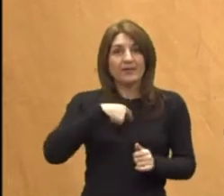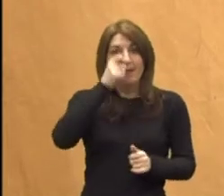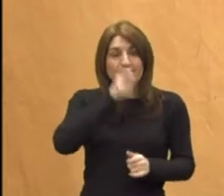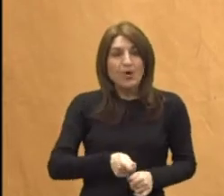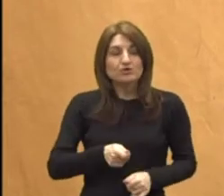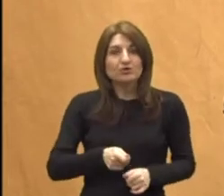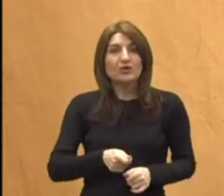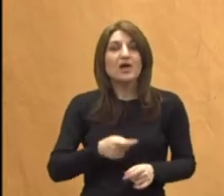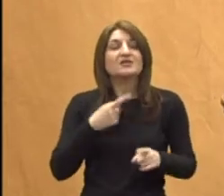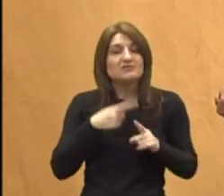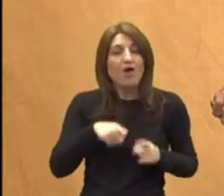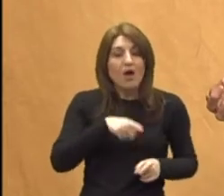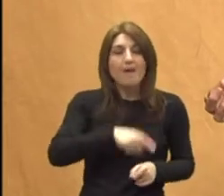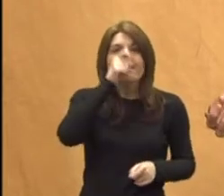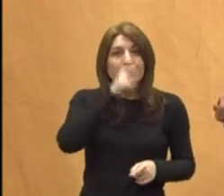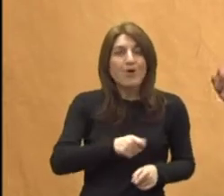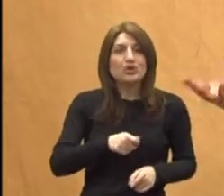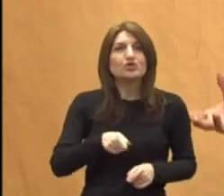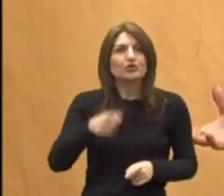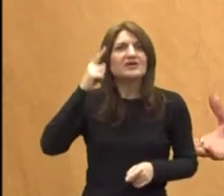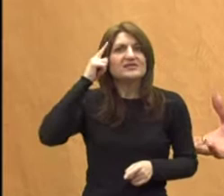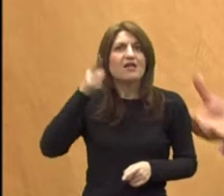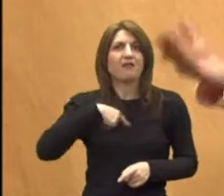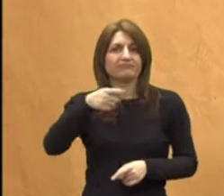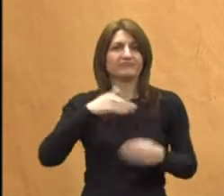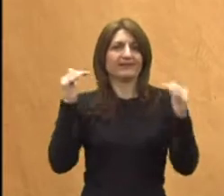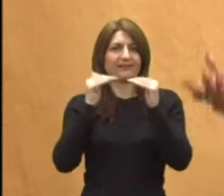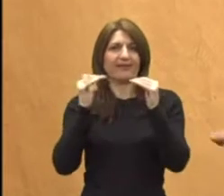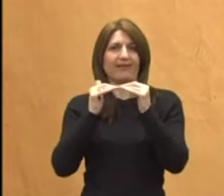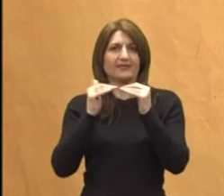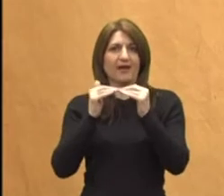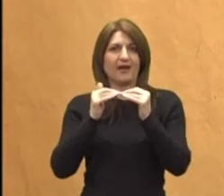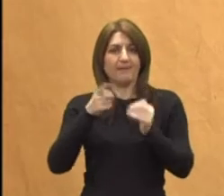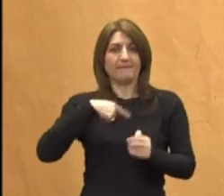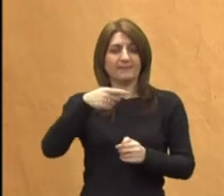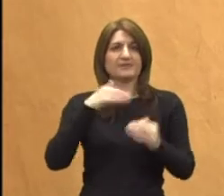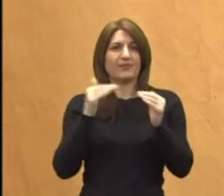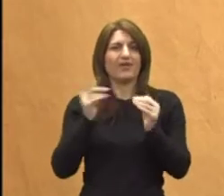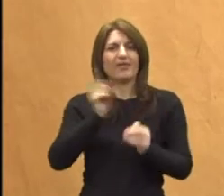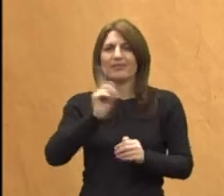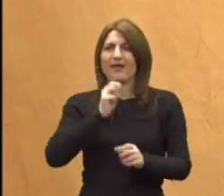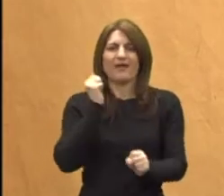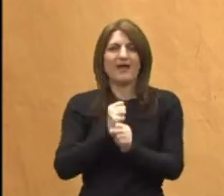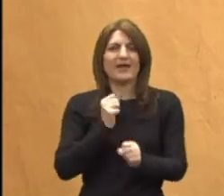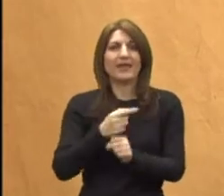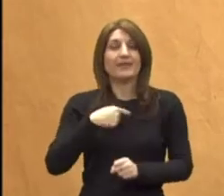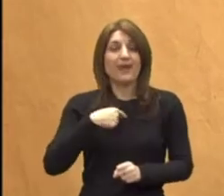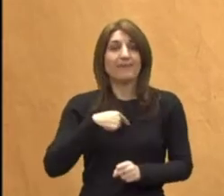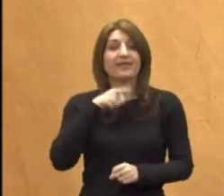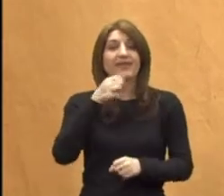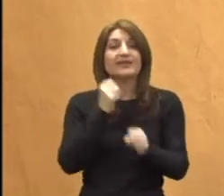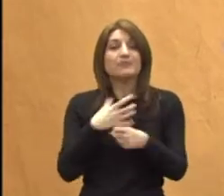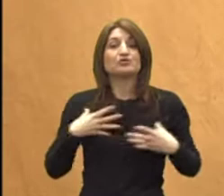poštivanje pretpostavlja jednakost. Mi smo jednaki. Ne radi na meni, radi